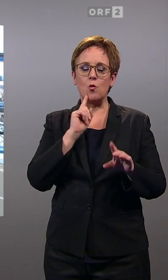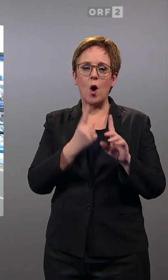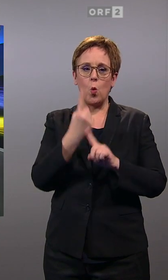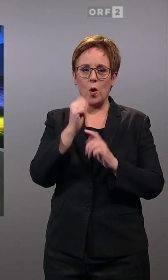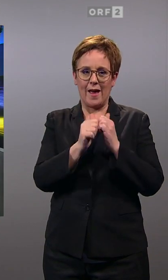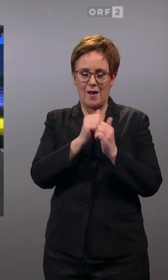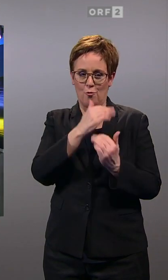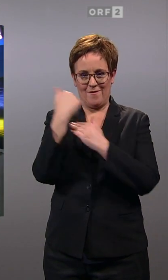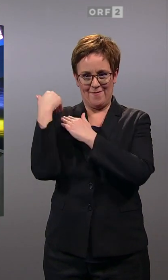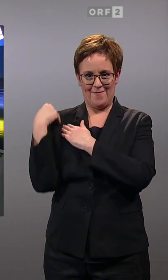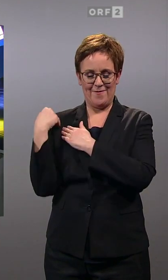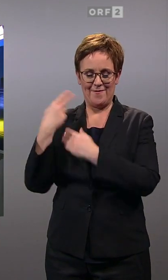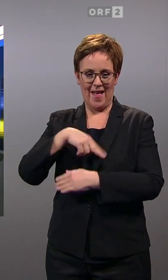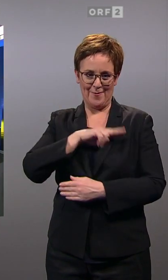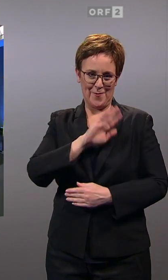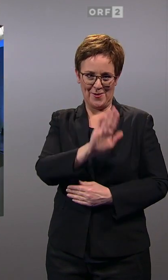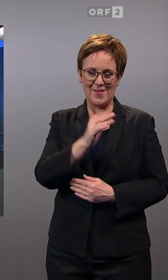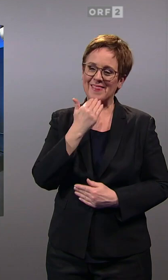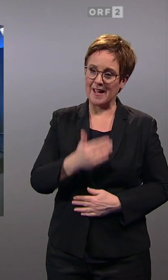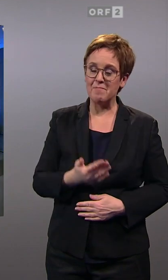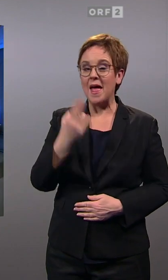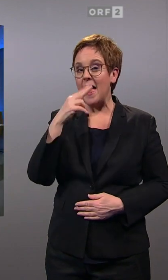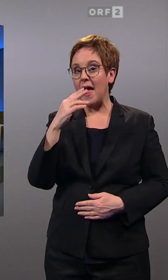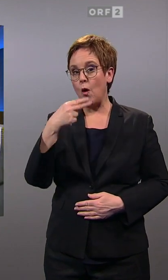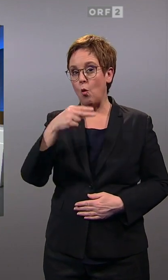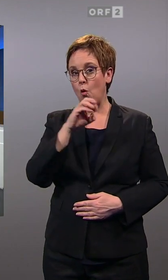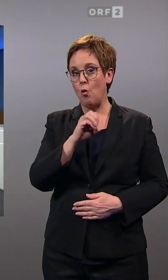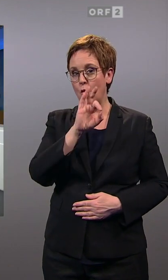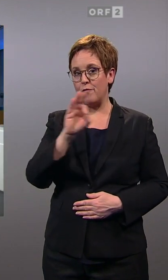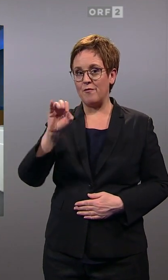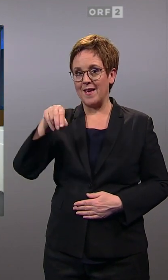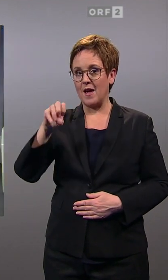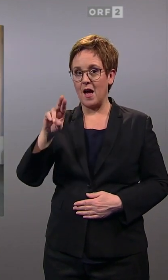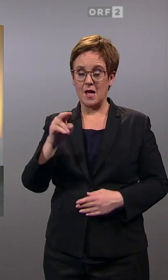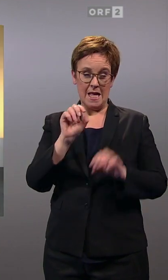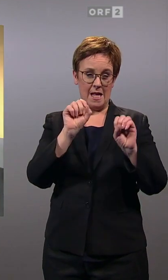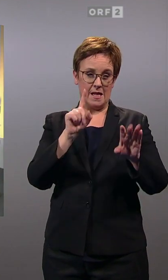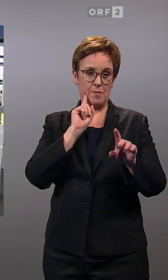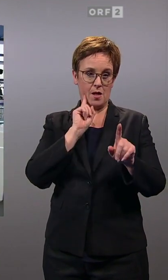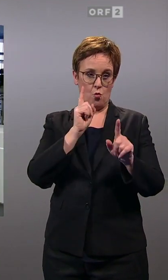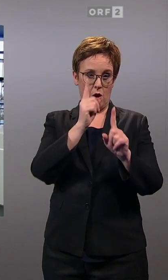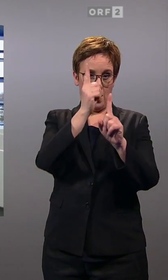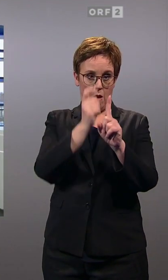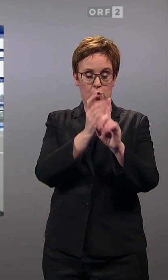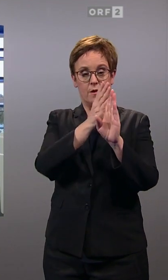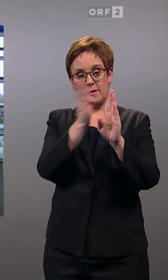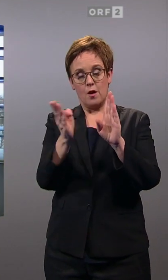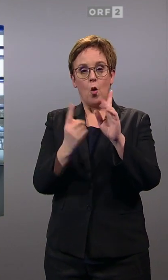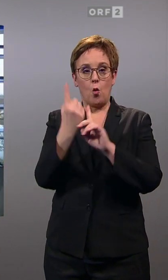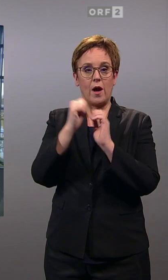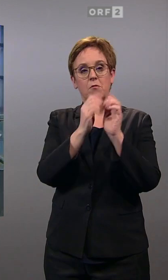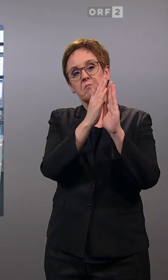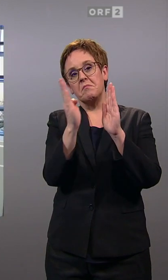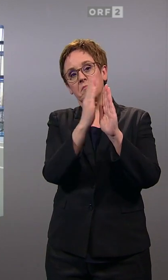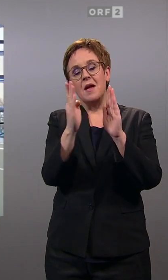wird. Die spannende Frage für alle, Christoph Hofinger, Wie lange wird es denn dauern nach 17 Uhr, bis wir diese mit Spannung erwartete Hochrechnung haben?